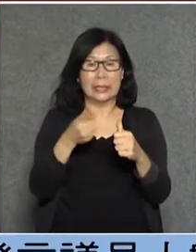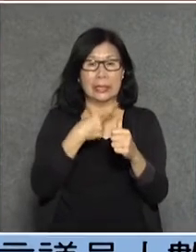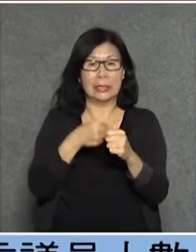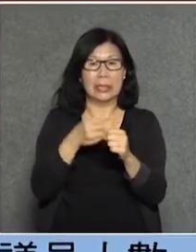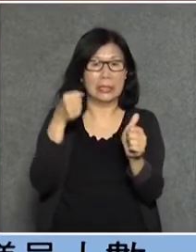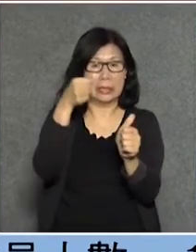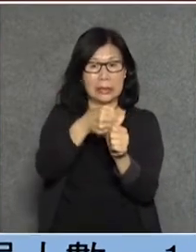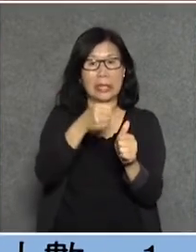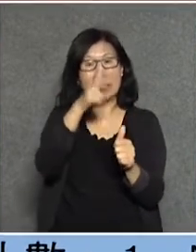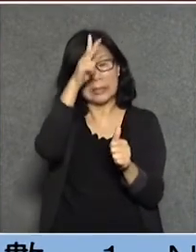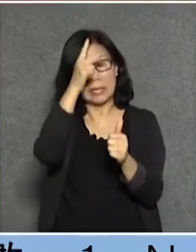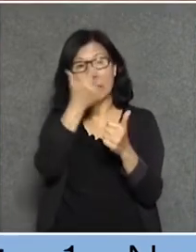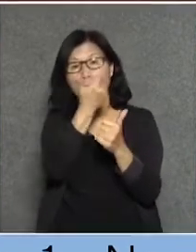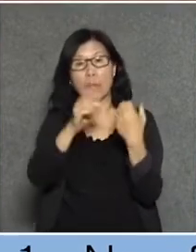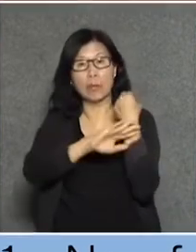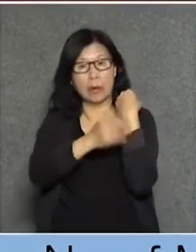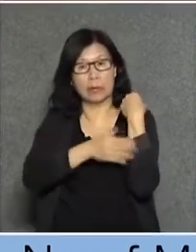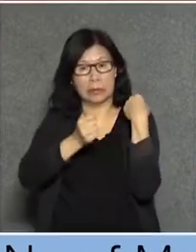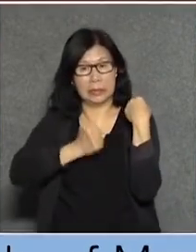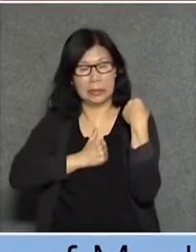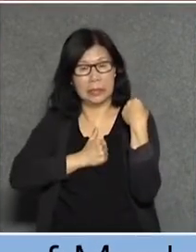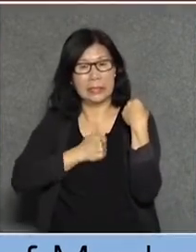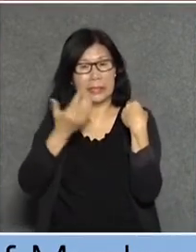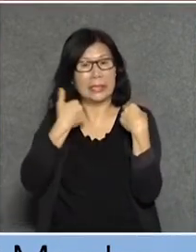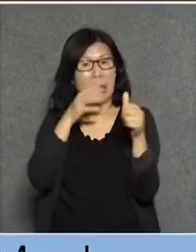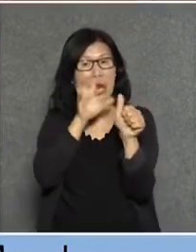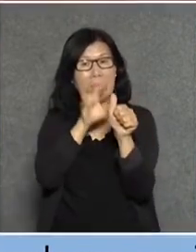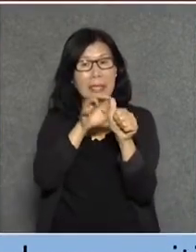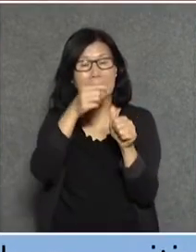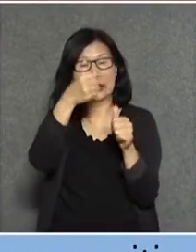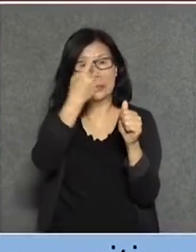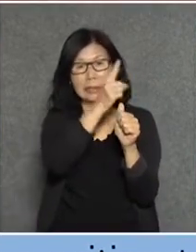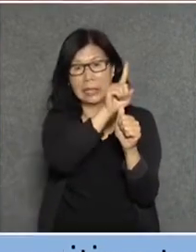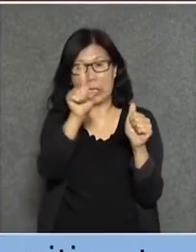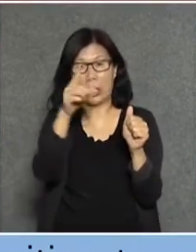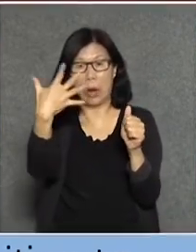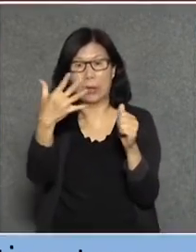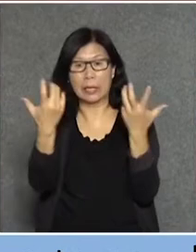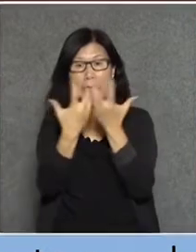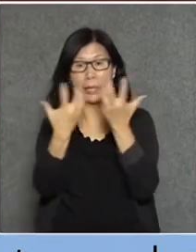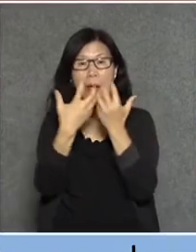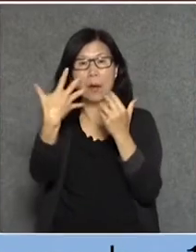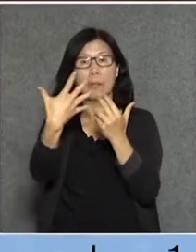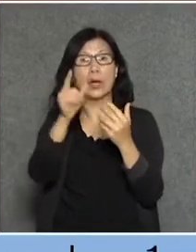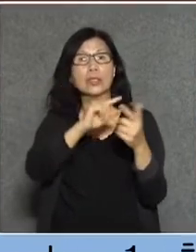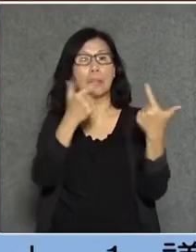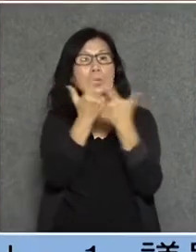有政府這麼多大狀告我都告一次到現在只有五宗官司為什麼打不贏